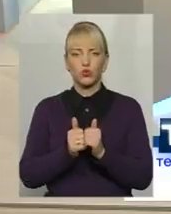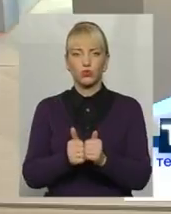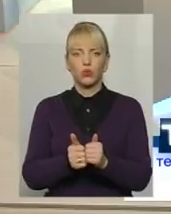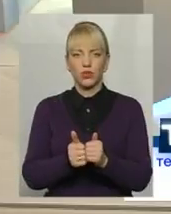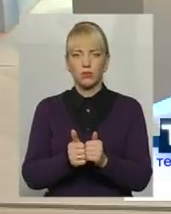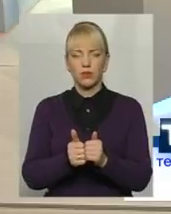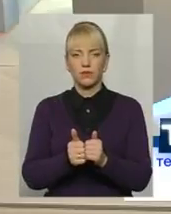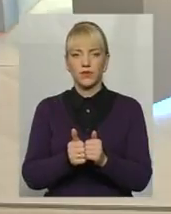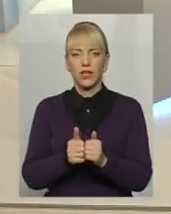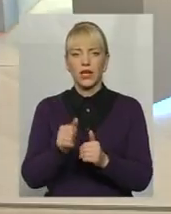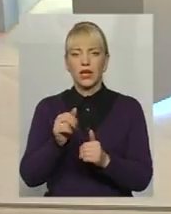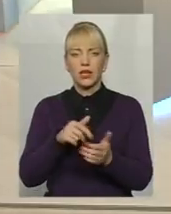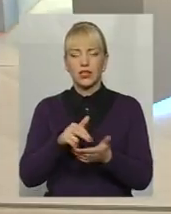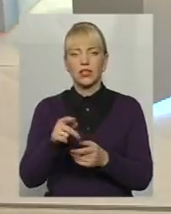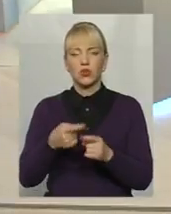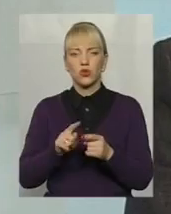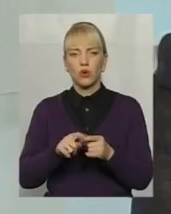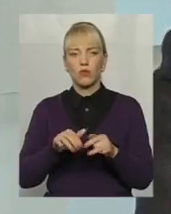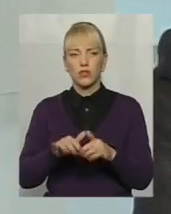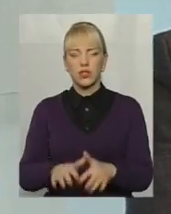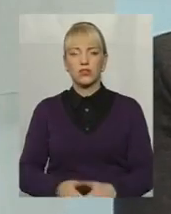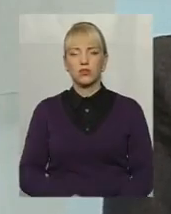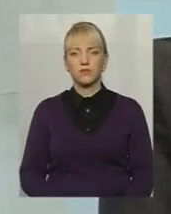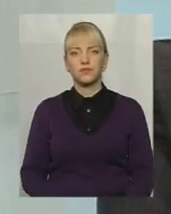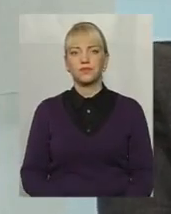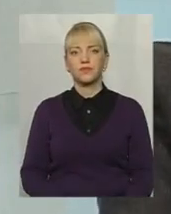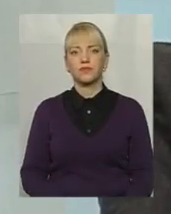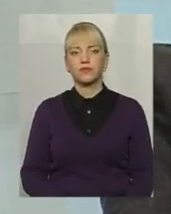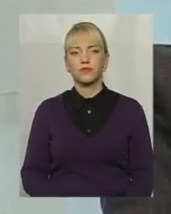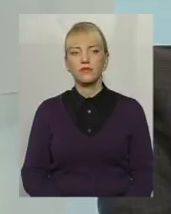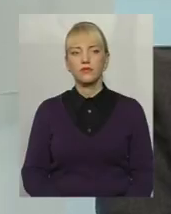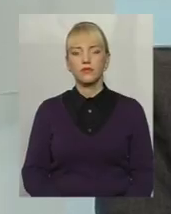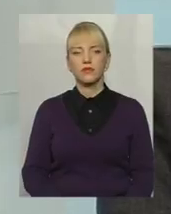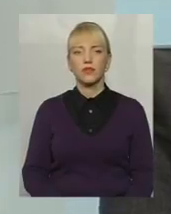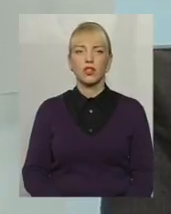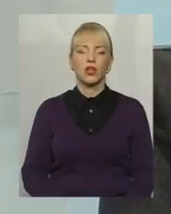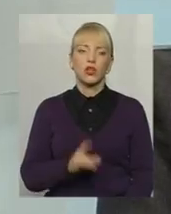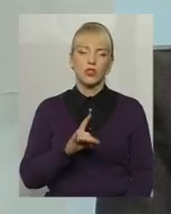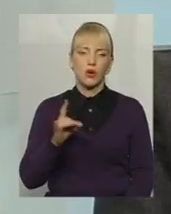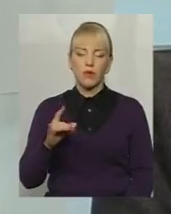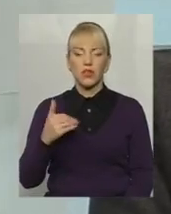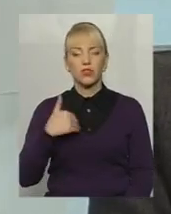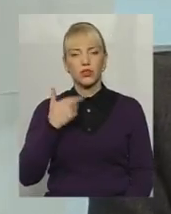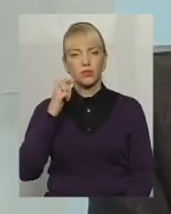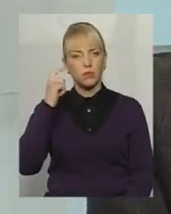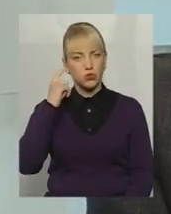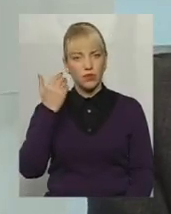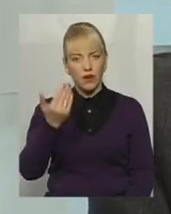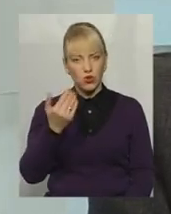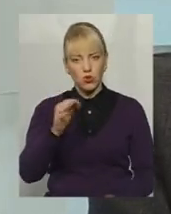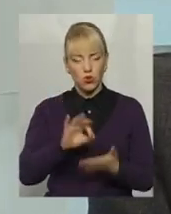дійти до цього процесу. Рослав Романович, все-таки, як хотілося б почути вашу оцінку.